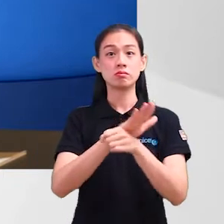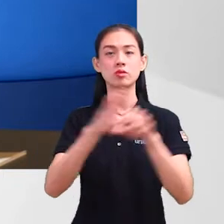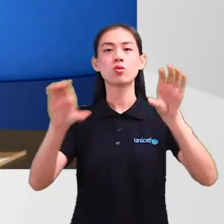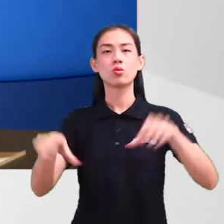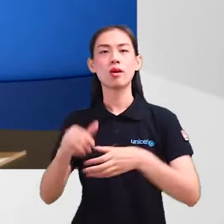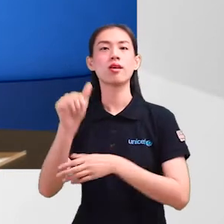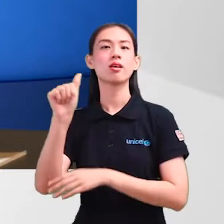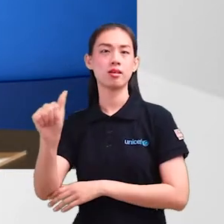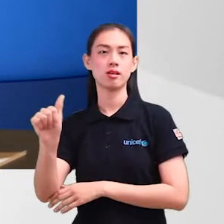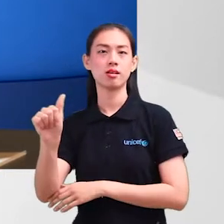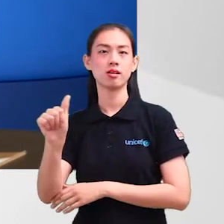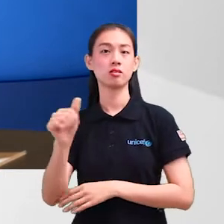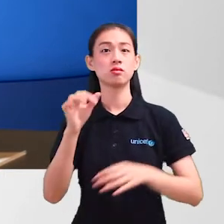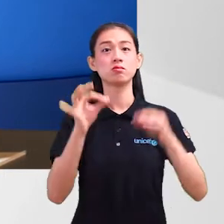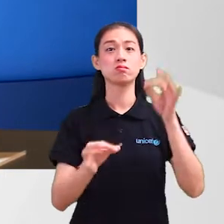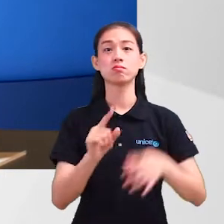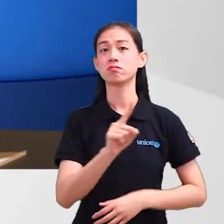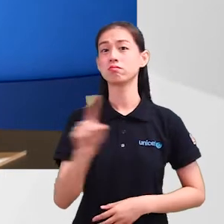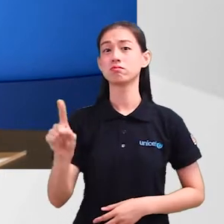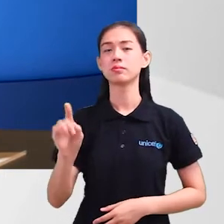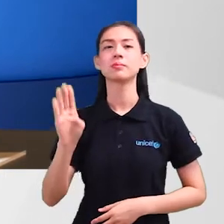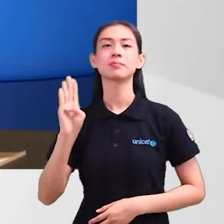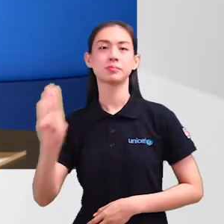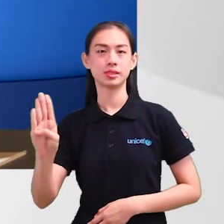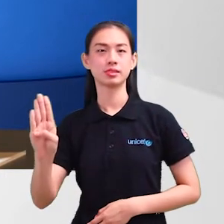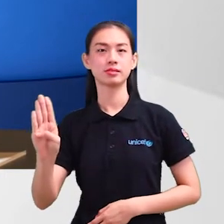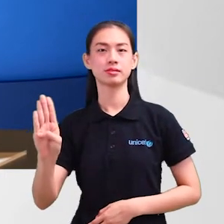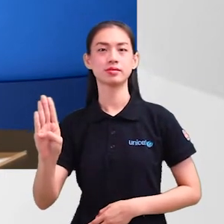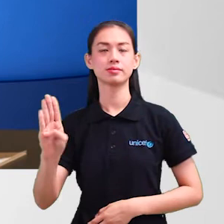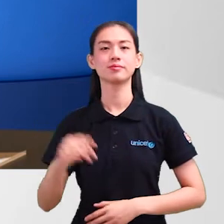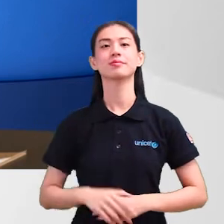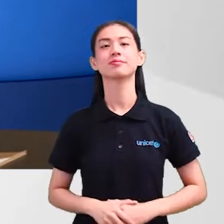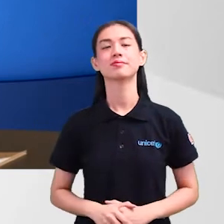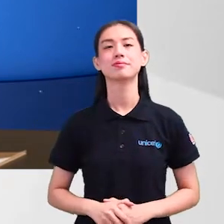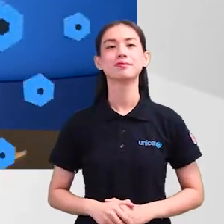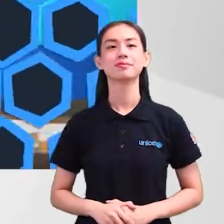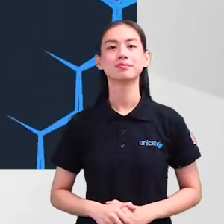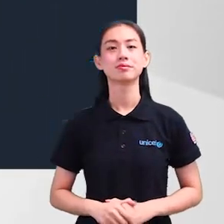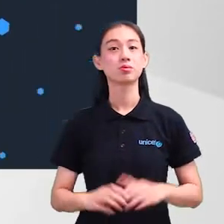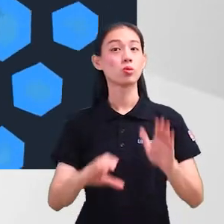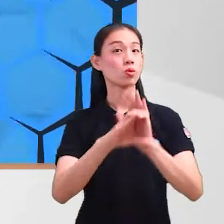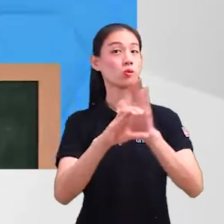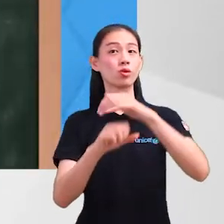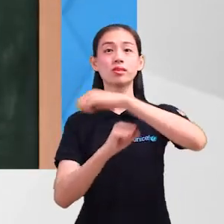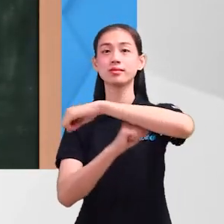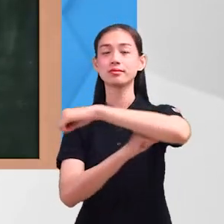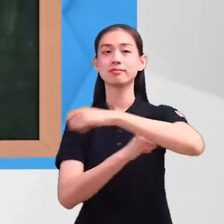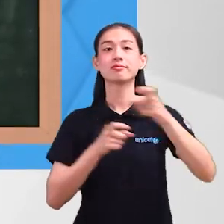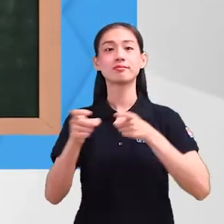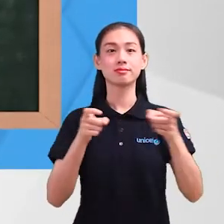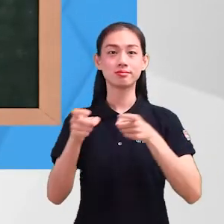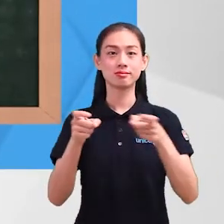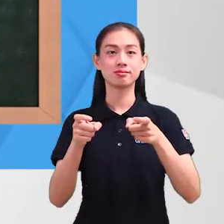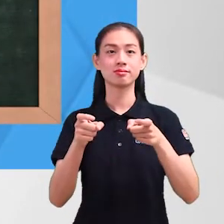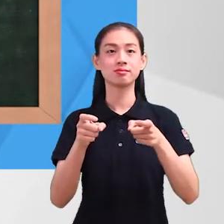syarat dipenuhi, buat A, else jika tidak, buat B Ini adalah